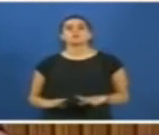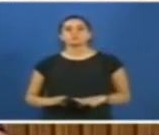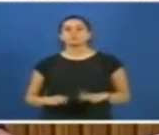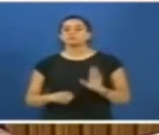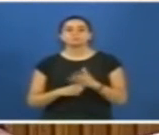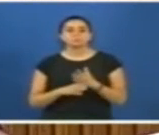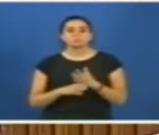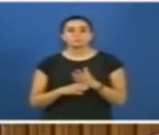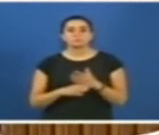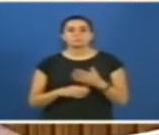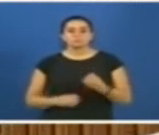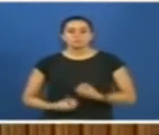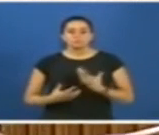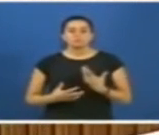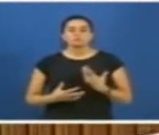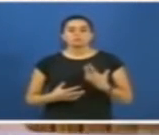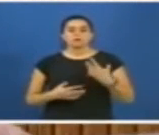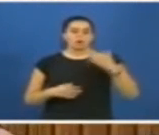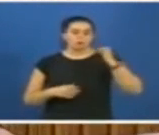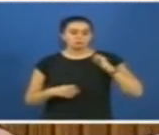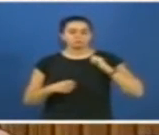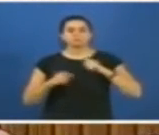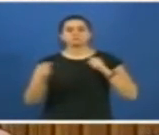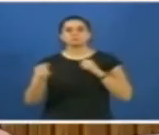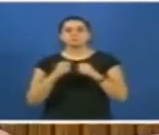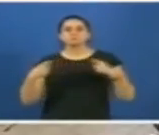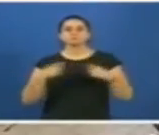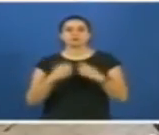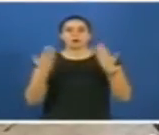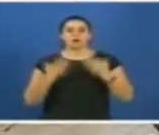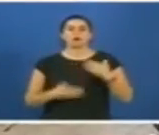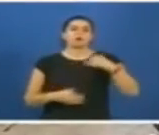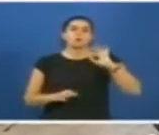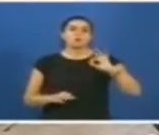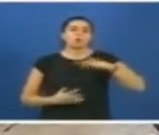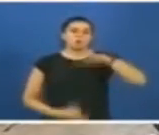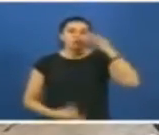Neden? Ruhunda Kuvayi Mirliği var. Niye kabul etsin? Niye kabul etsin?